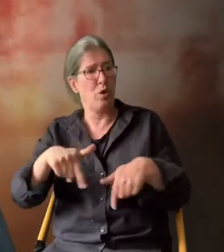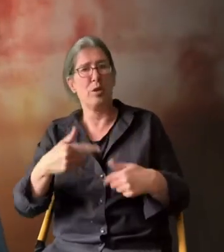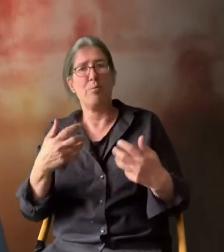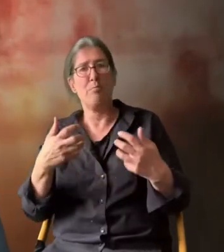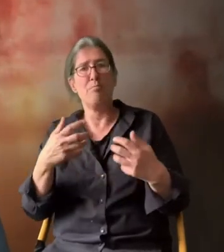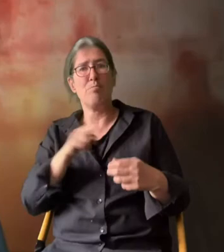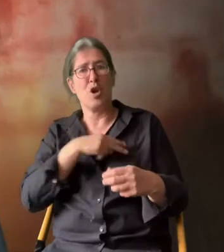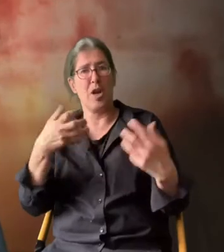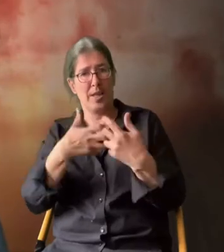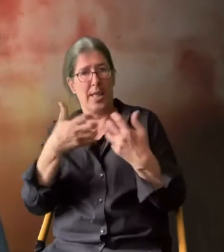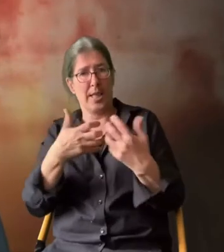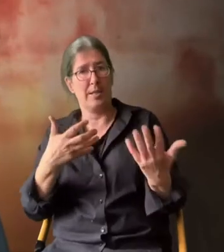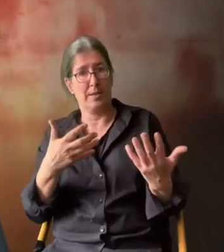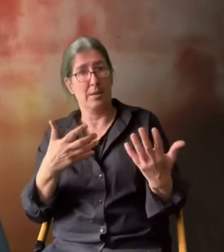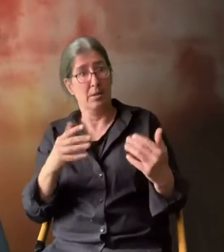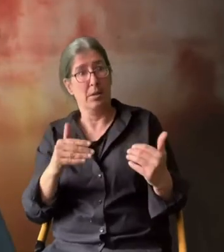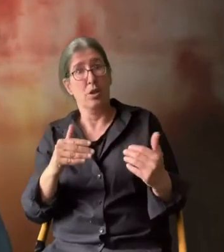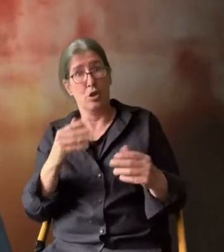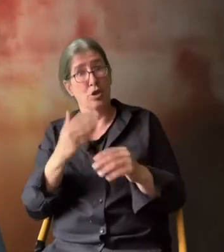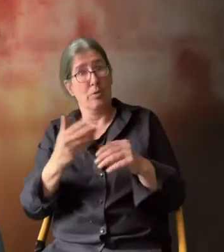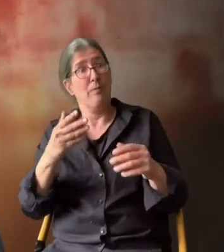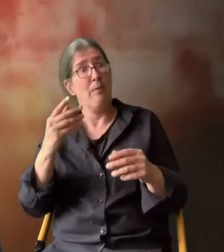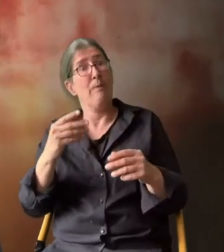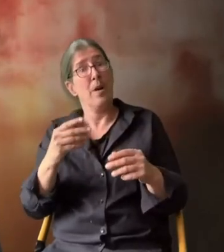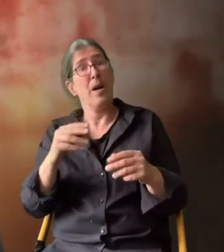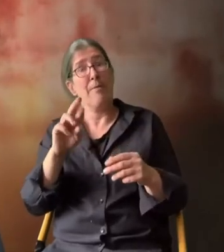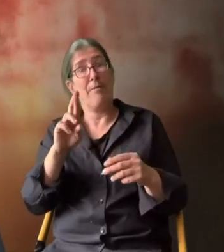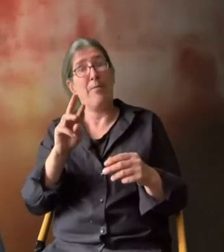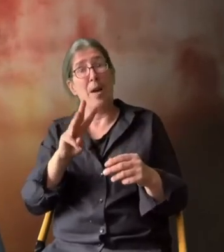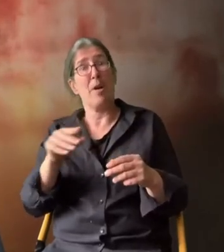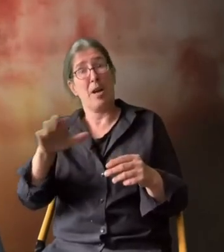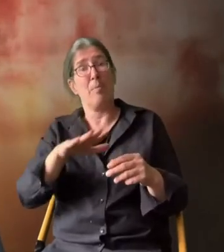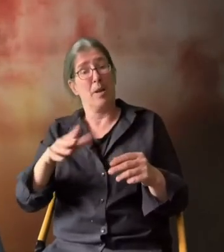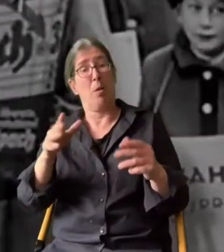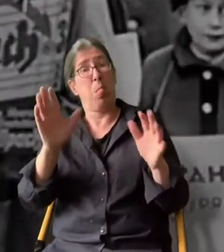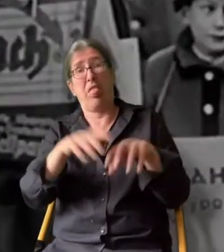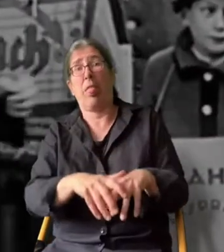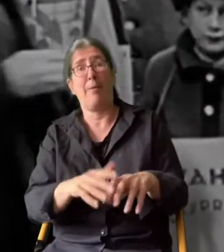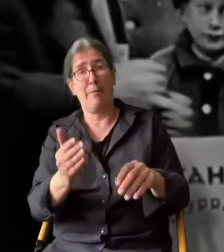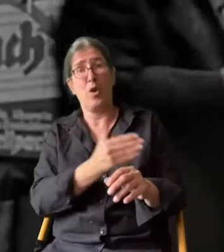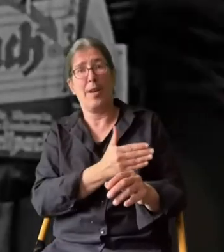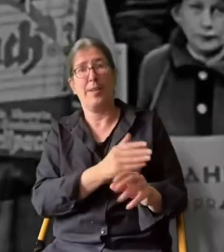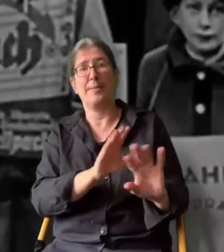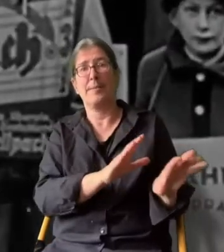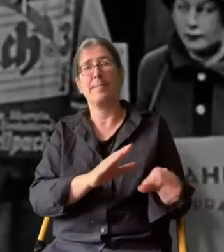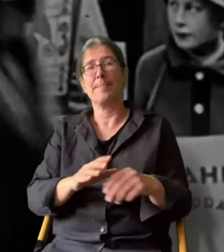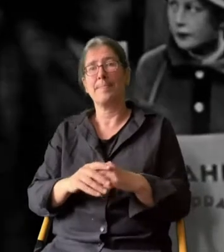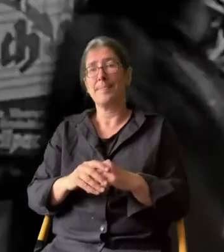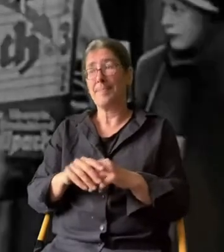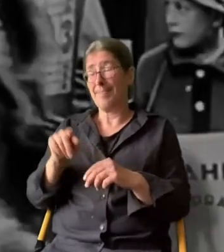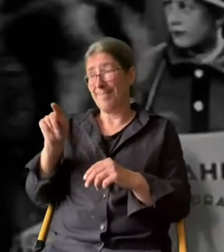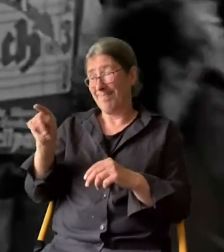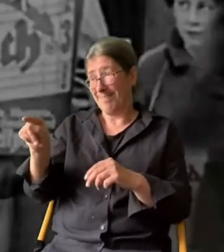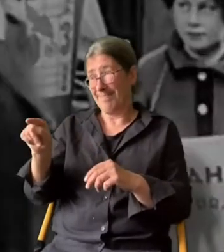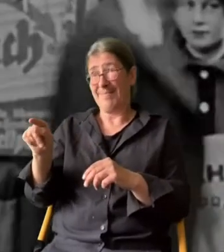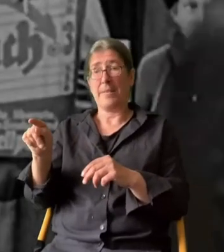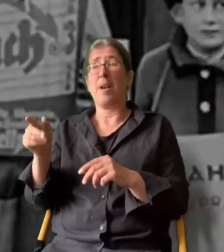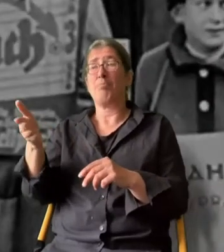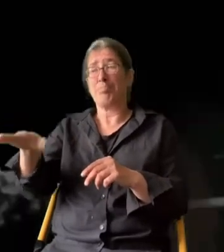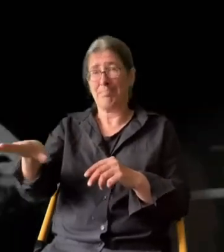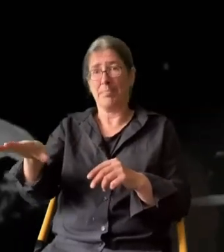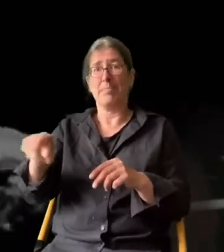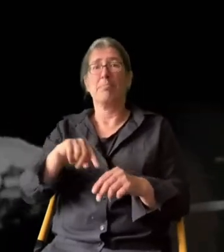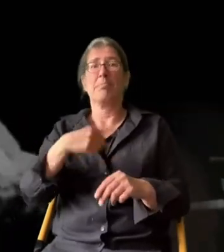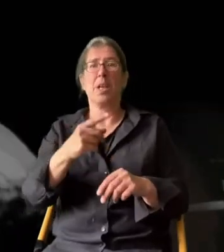bürgerkriegsähnlichen Zuständen führen können, mit denen die Republik schon sehr viel früher am Ende gewesen wäre. Auf den großen Demokraten folgt ein